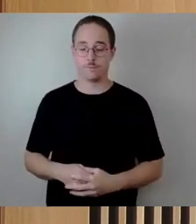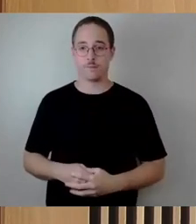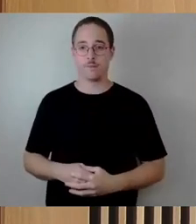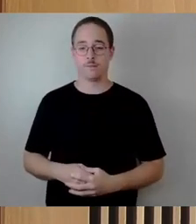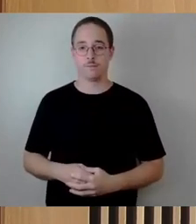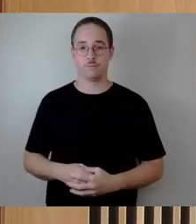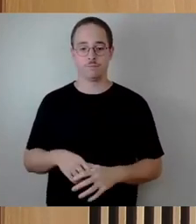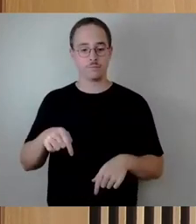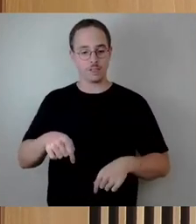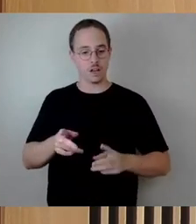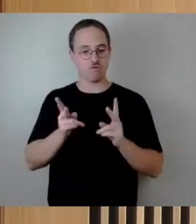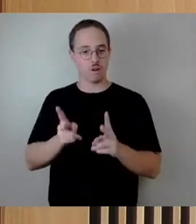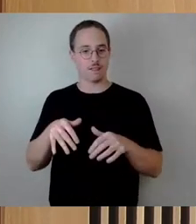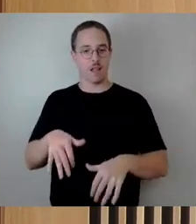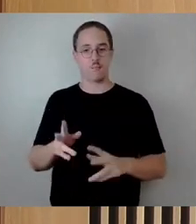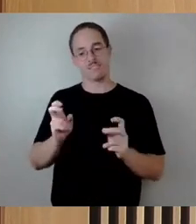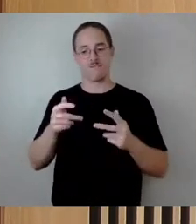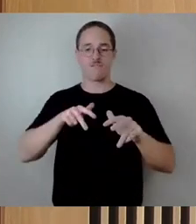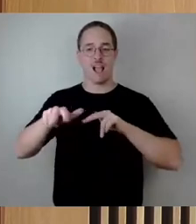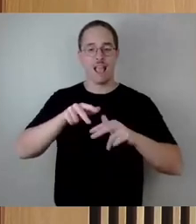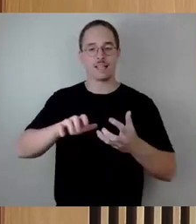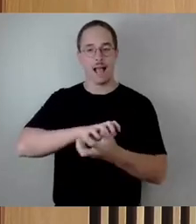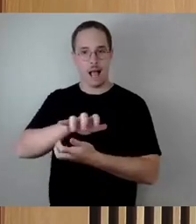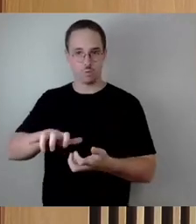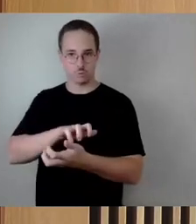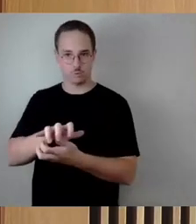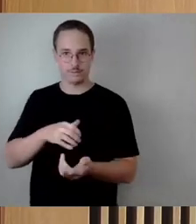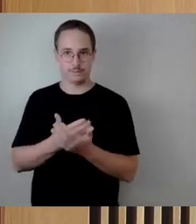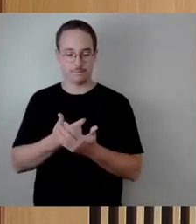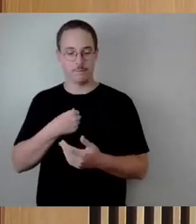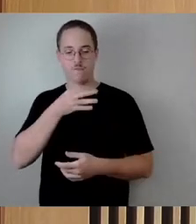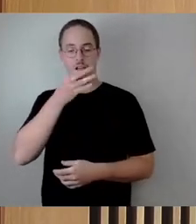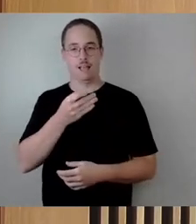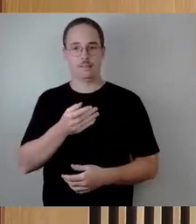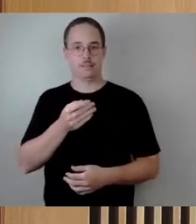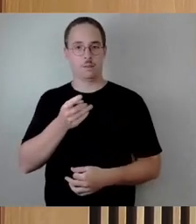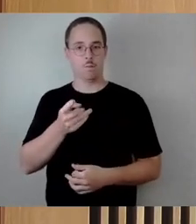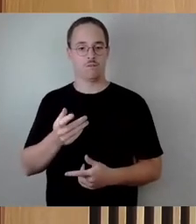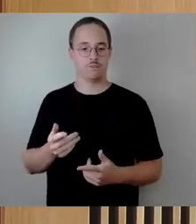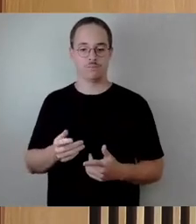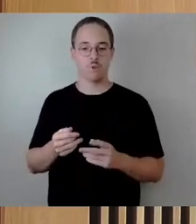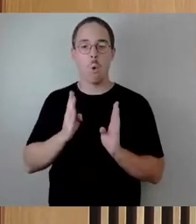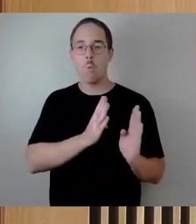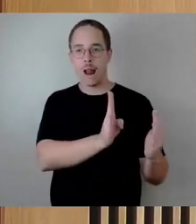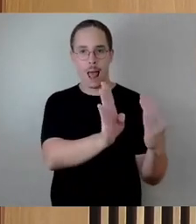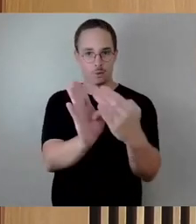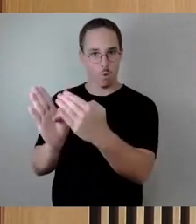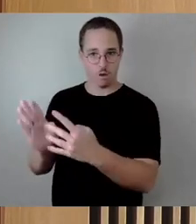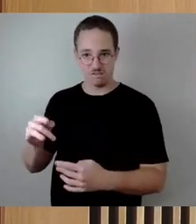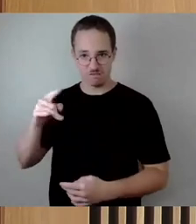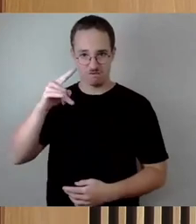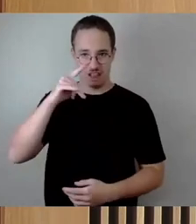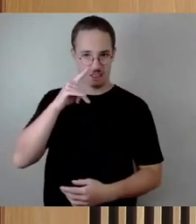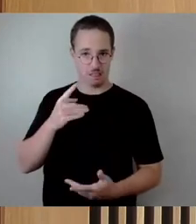Wann, denken Sie, gibt es eine Verkehrsleitung, also Umleitungsempfehlungen für den Straßenverkehr? Aber